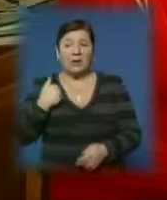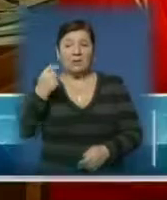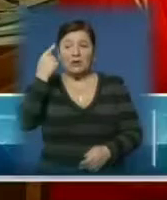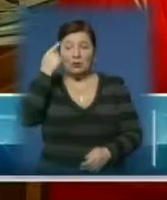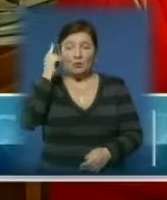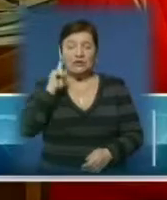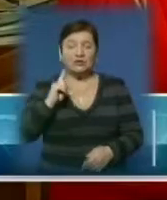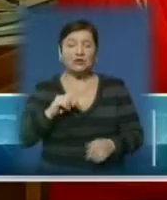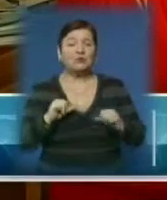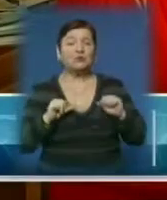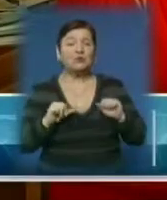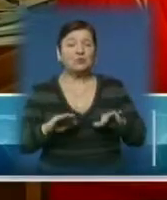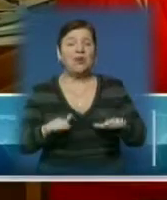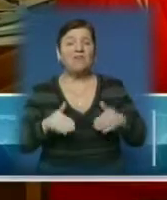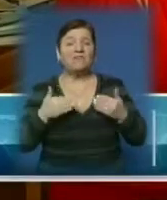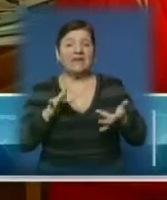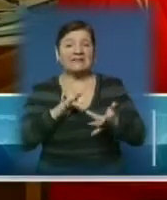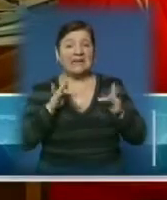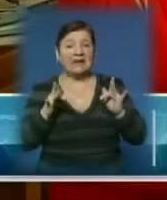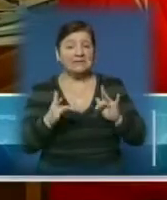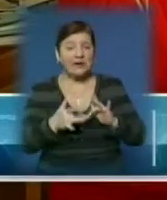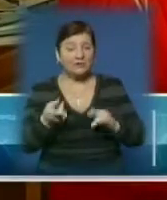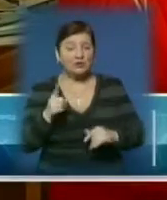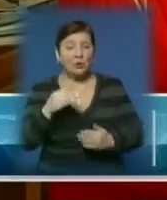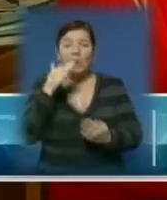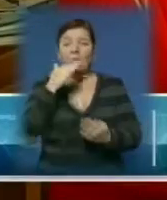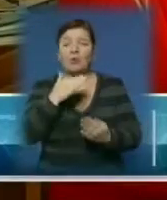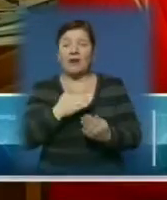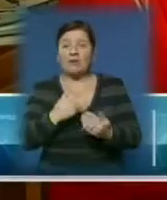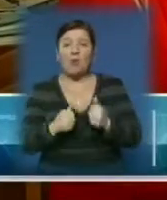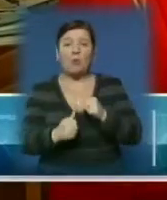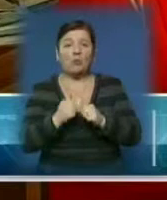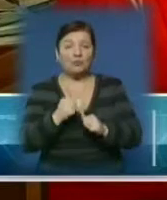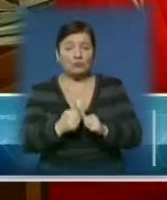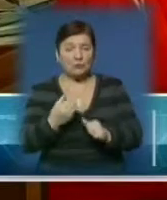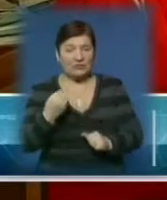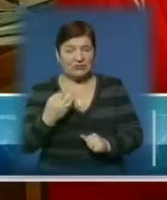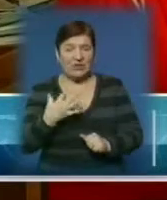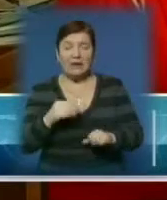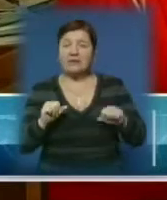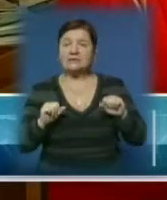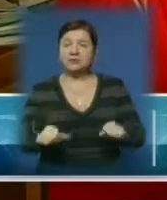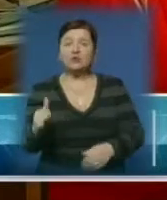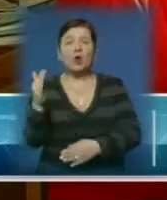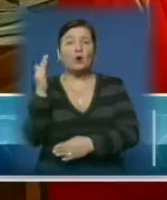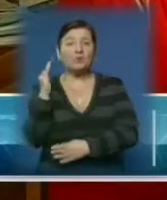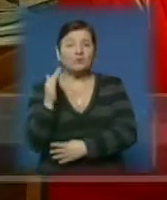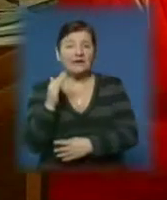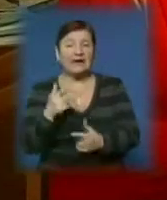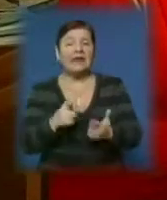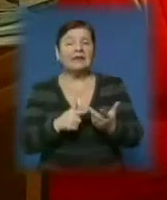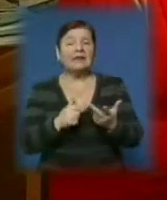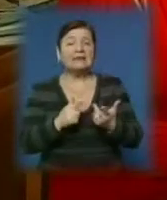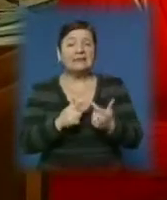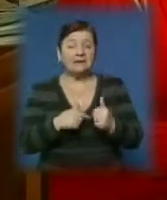зможемо викласти раніше на сайт цю програму конкурсу, і за нас раніше зможуть голосувати. Але оскільки за